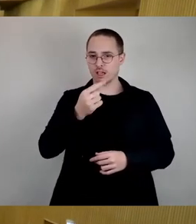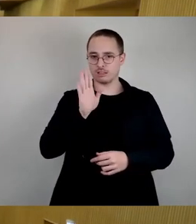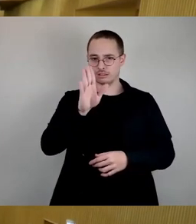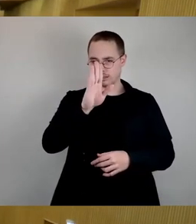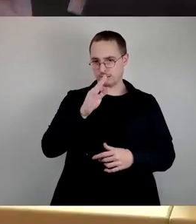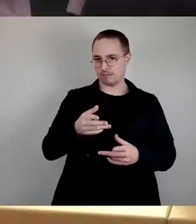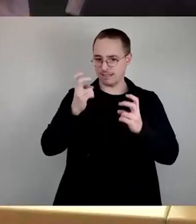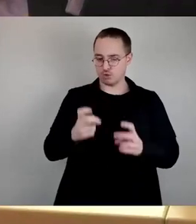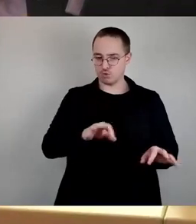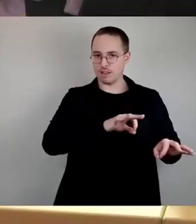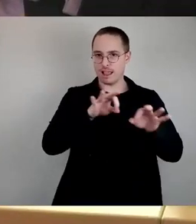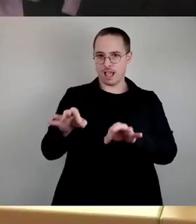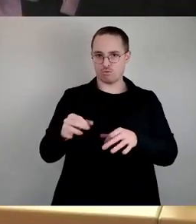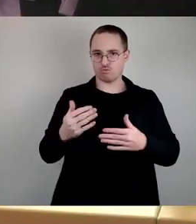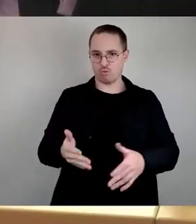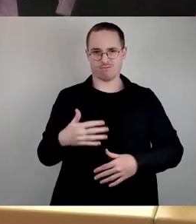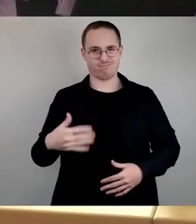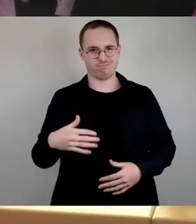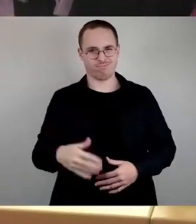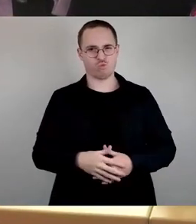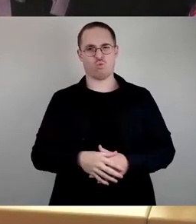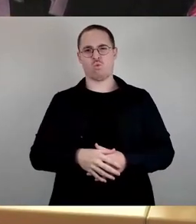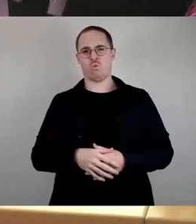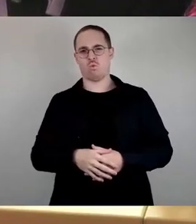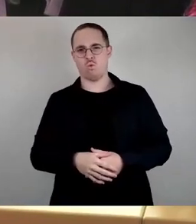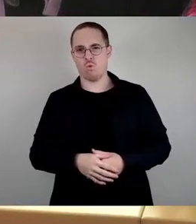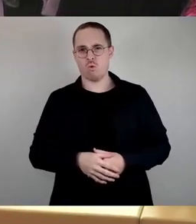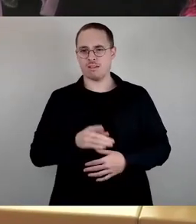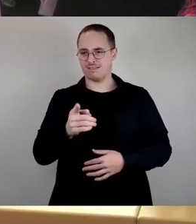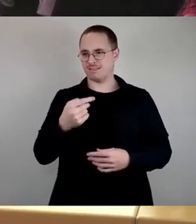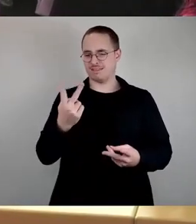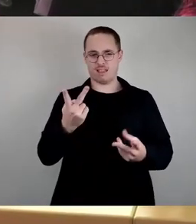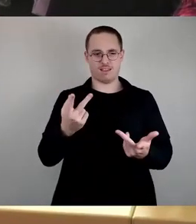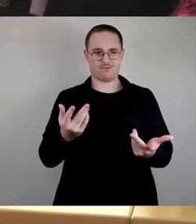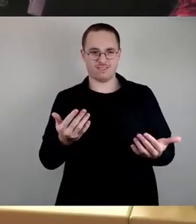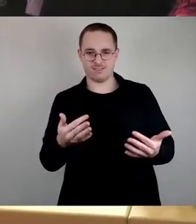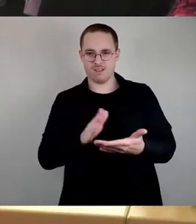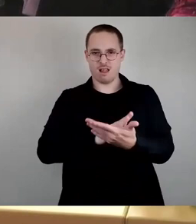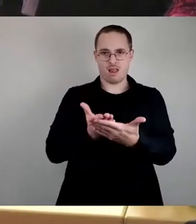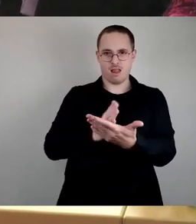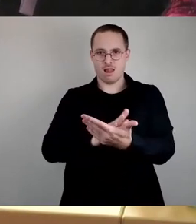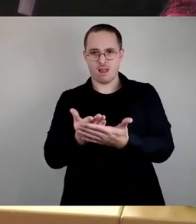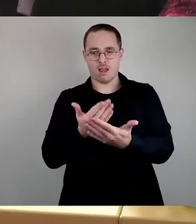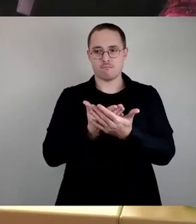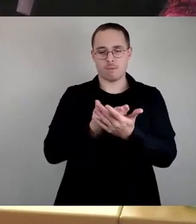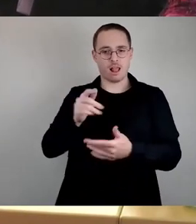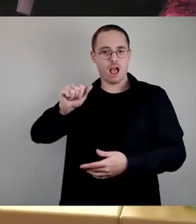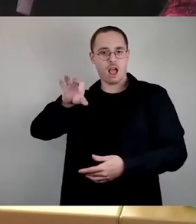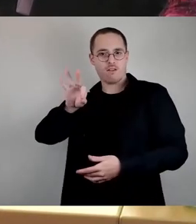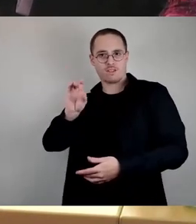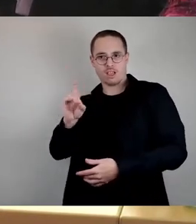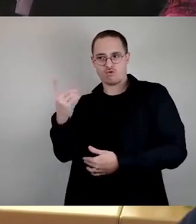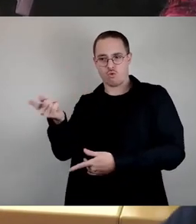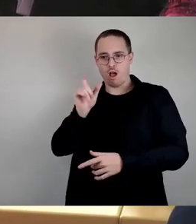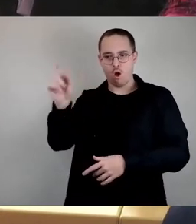hiermit zweierlei Maß messen, wenn es sachfremde Anwürfe, die ebenfalls nicht zur Sache sind. Wenn hier Anwürfe gegenüber der AfD stattfinden, lassen Sie diese im Regelfall